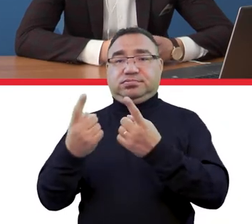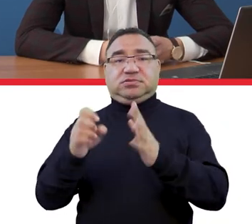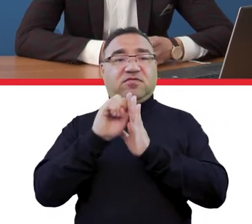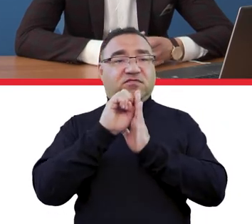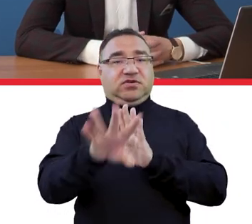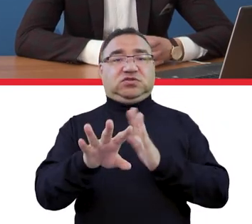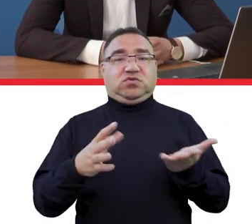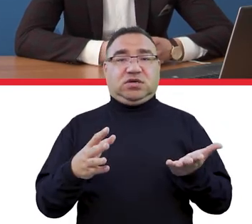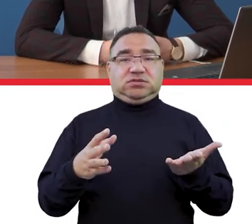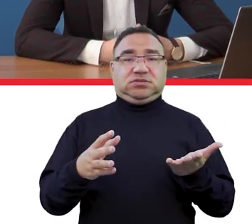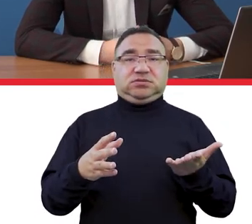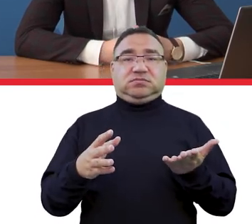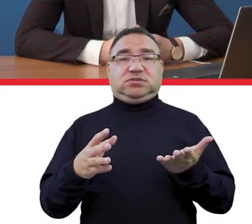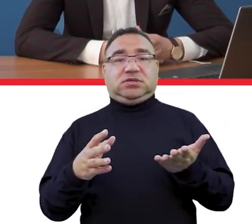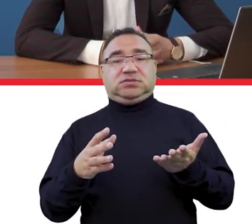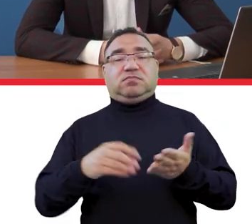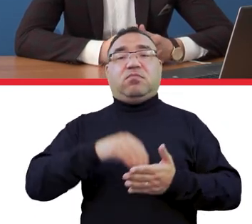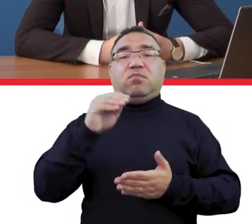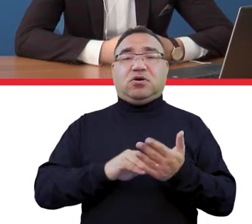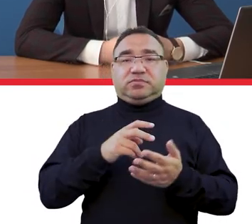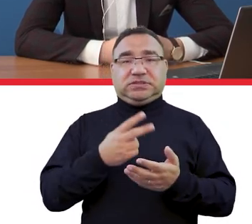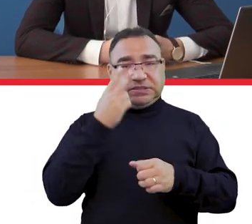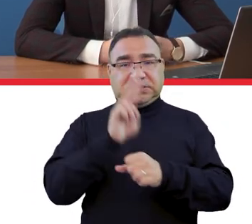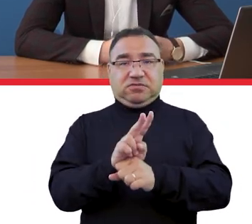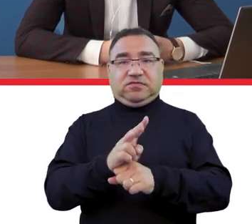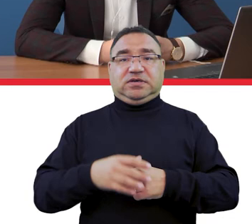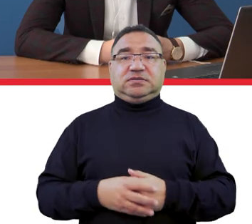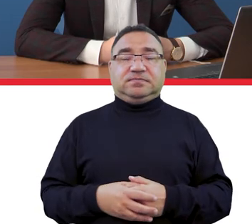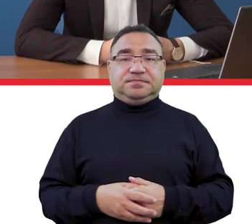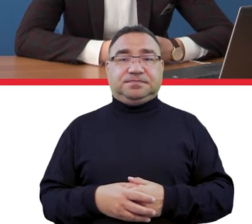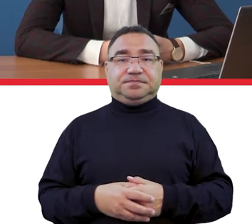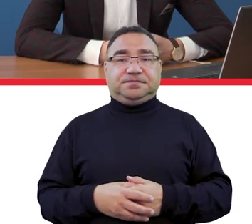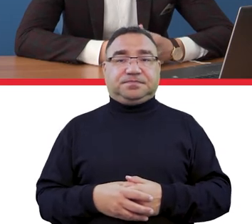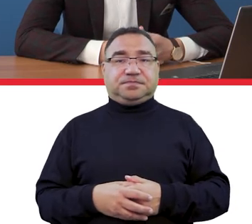wysyłania przez EPPUAP i ewentualnie prosić o interwencję na uczelniach, gdzie to nie będzie możliwe.